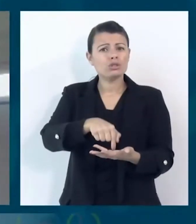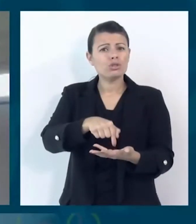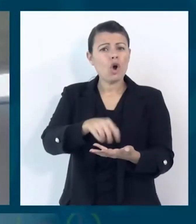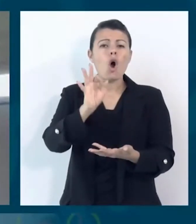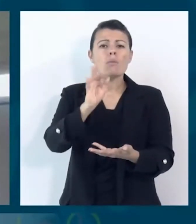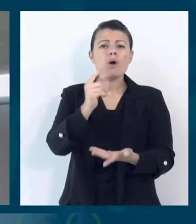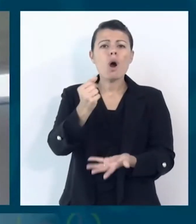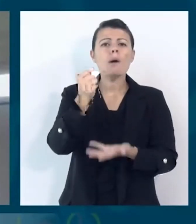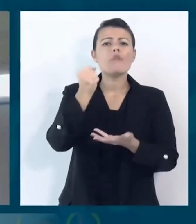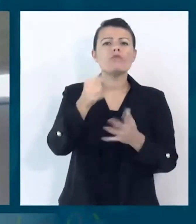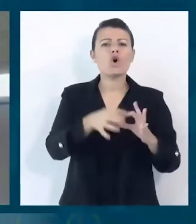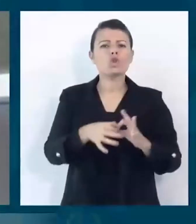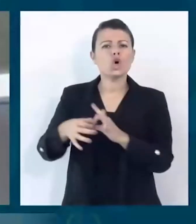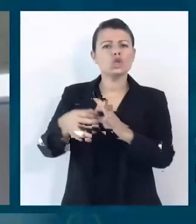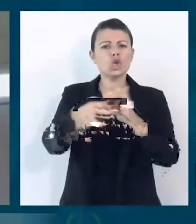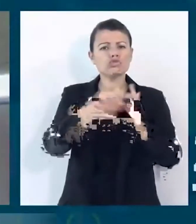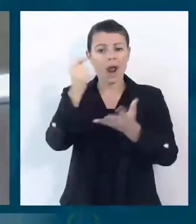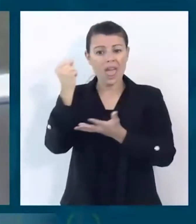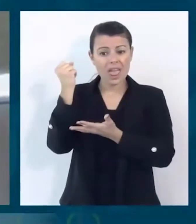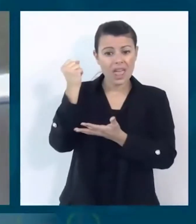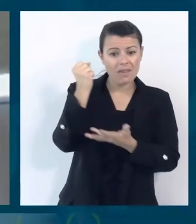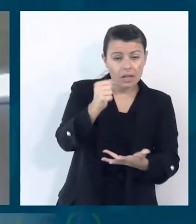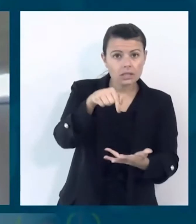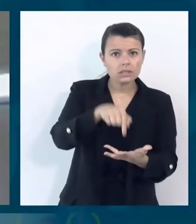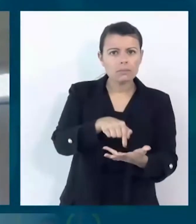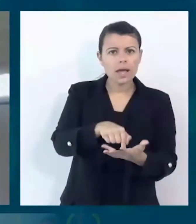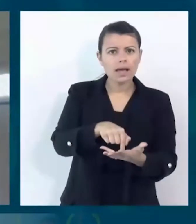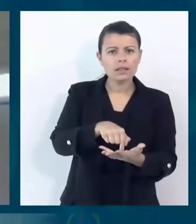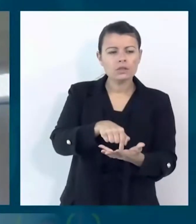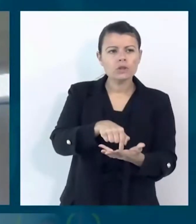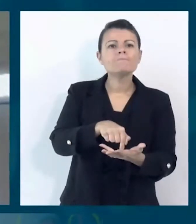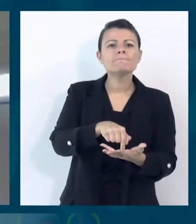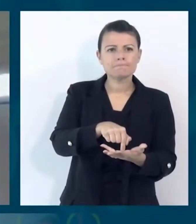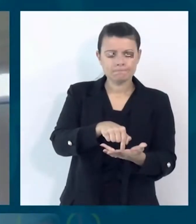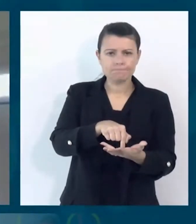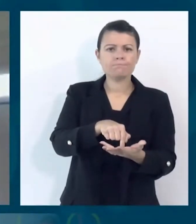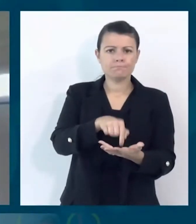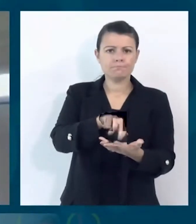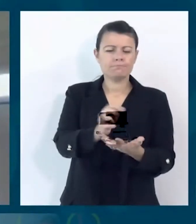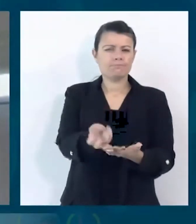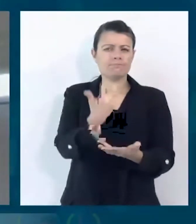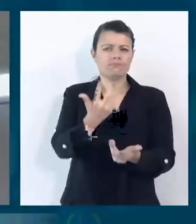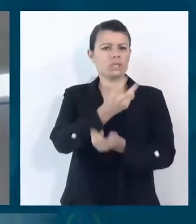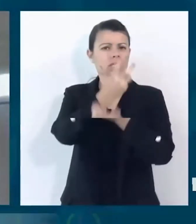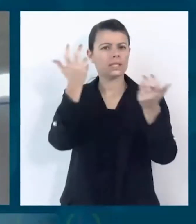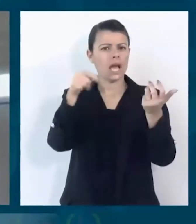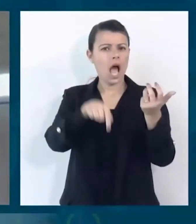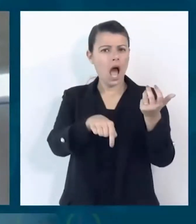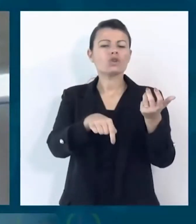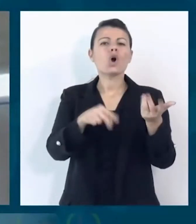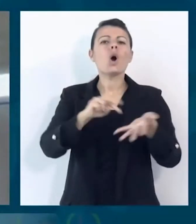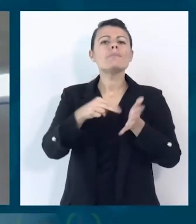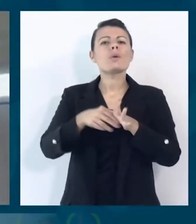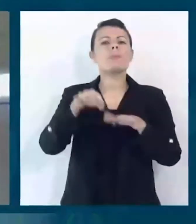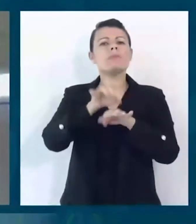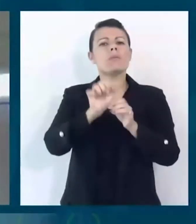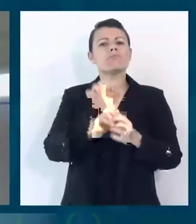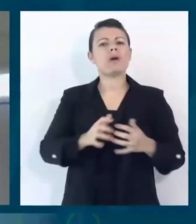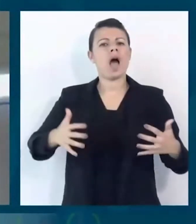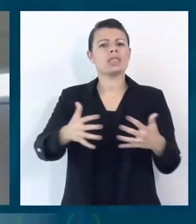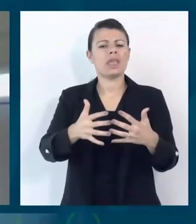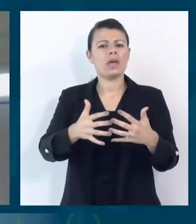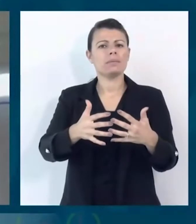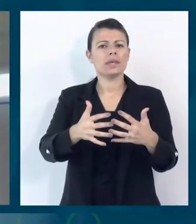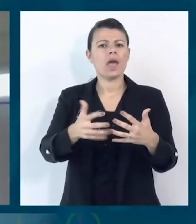Sociale è emerso ancora di più per questa pandemia perché questo ha